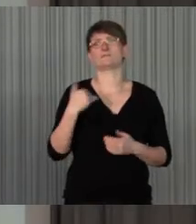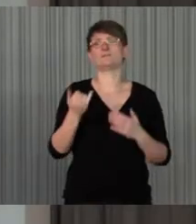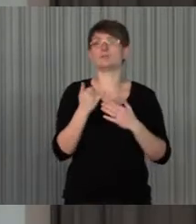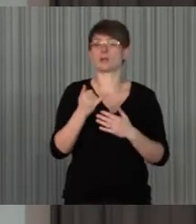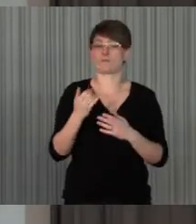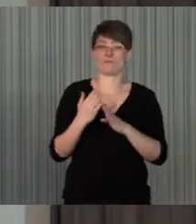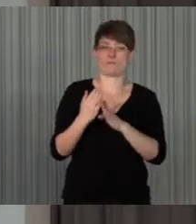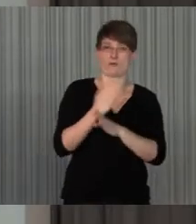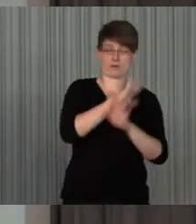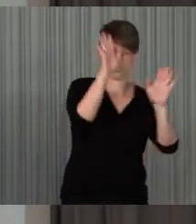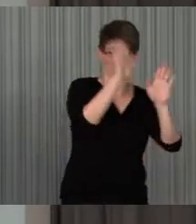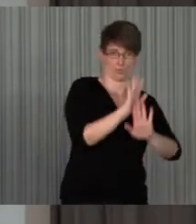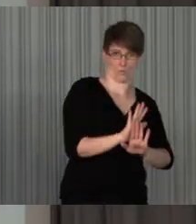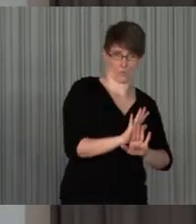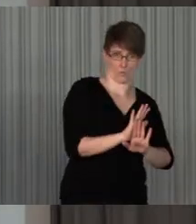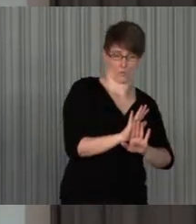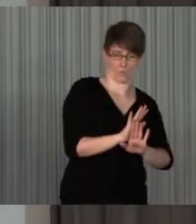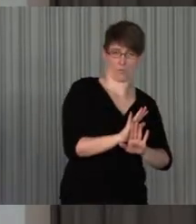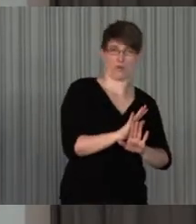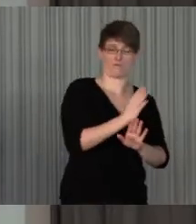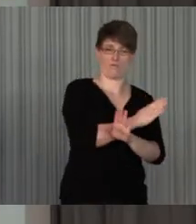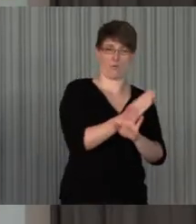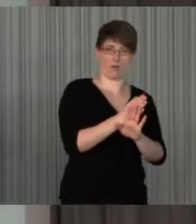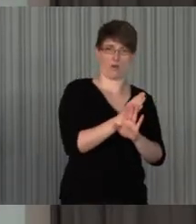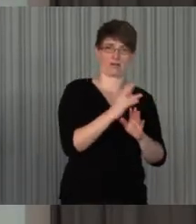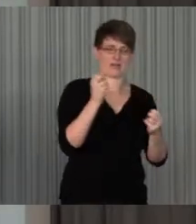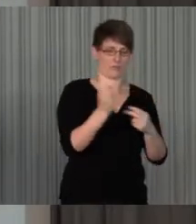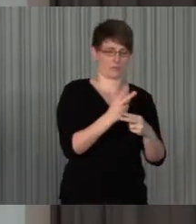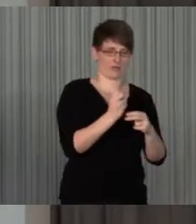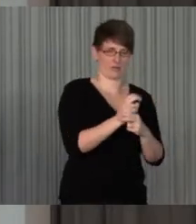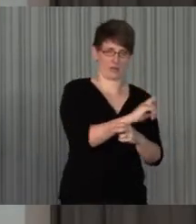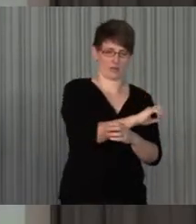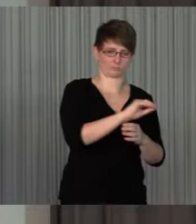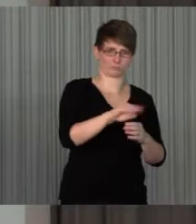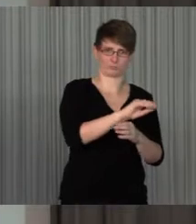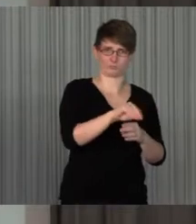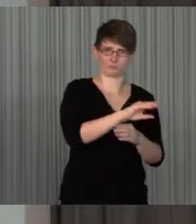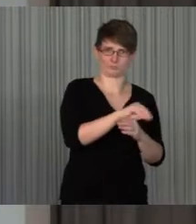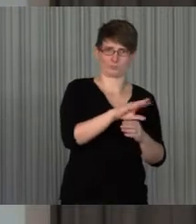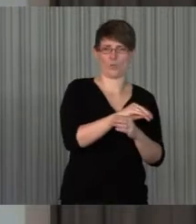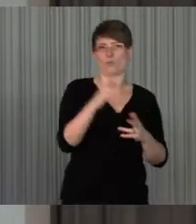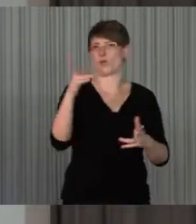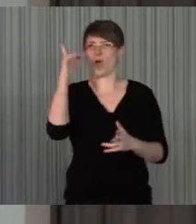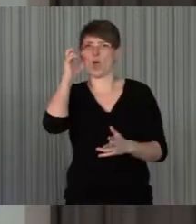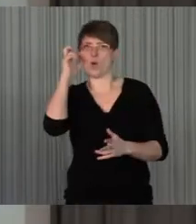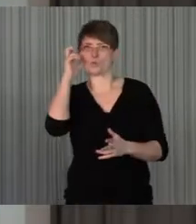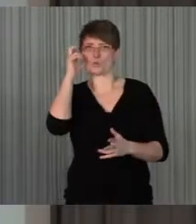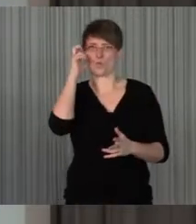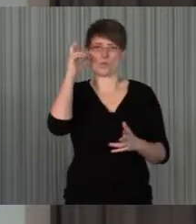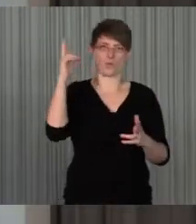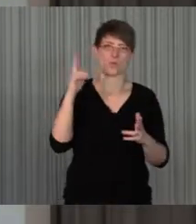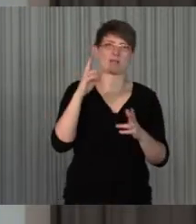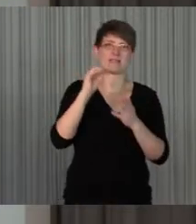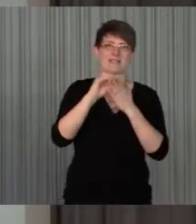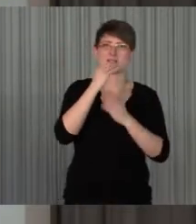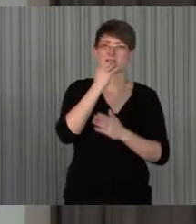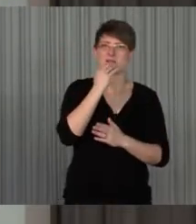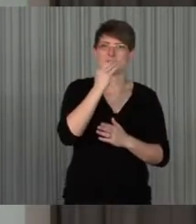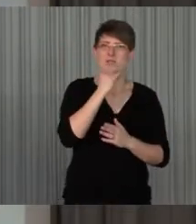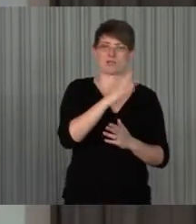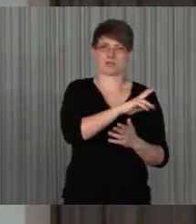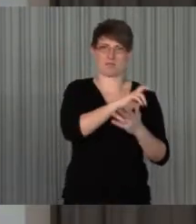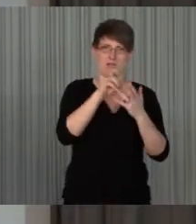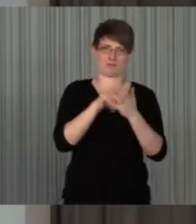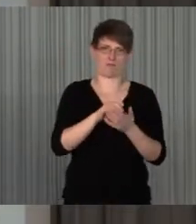laden sich vor dem Video-Besuch den Film unter, also beziehungsweise die Untertitel für den Film unter, oder wir auch die Diskussion für den Film nehmen, das Smartphone,